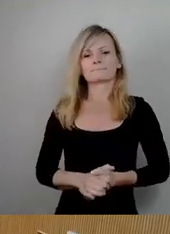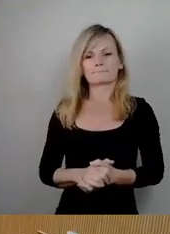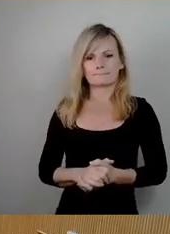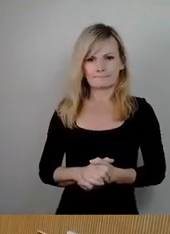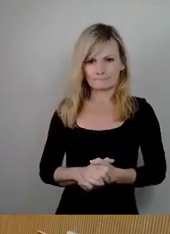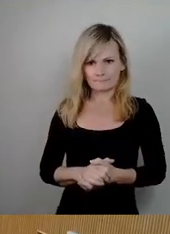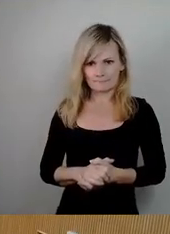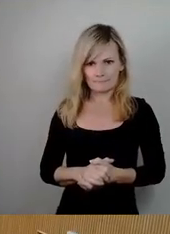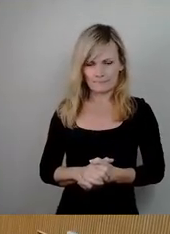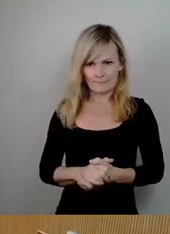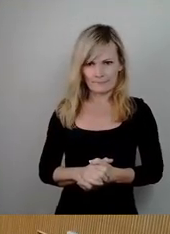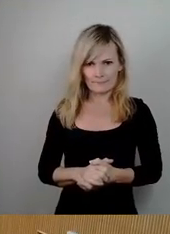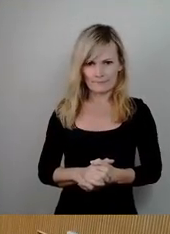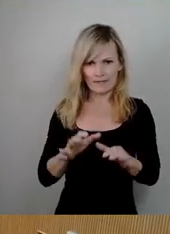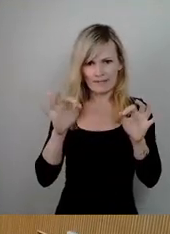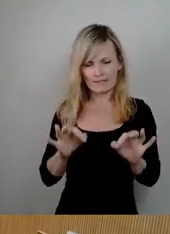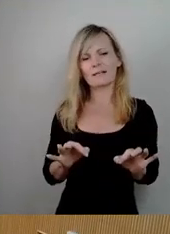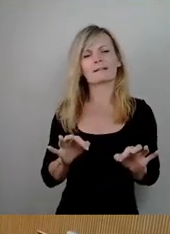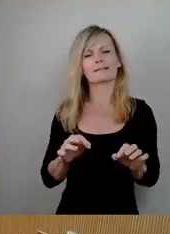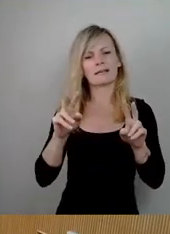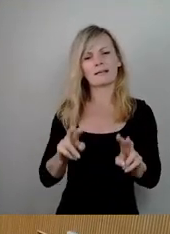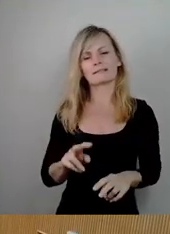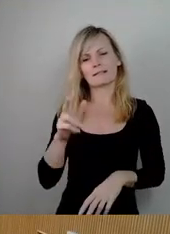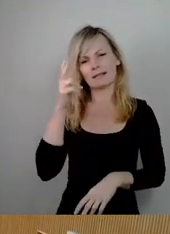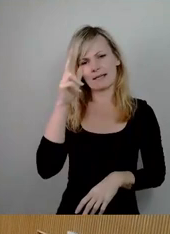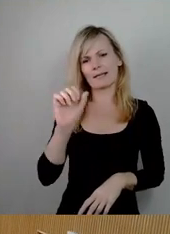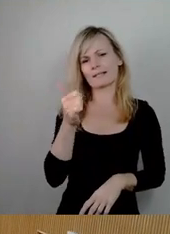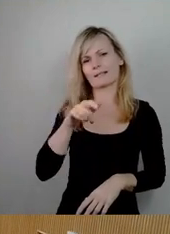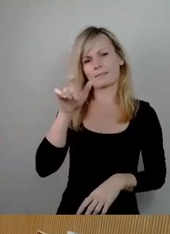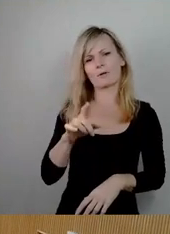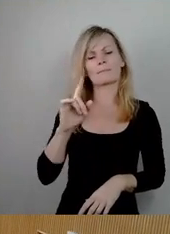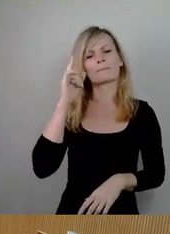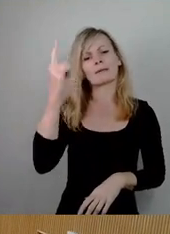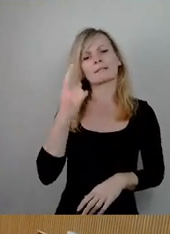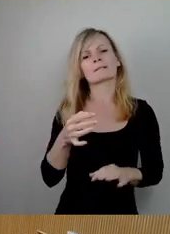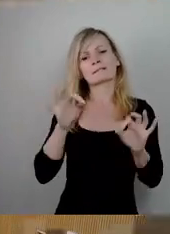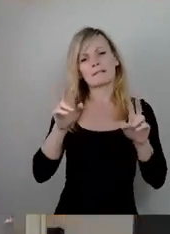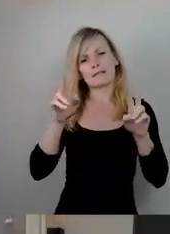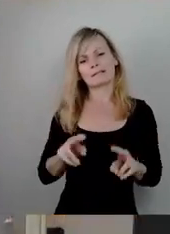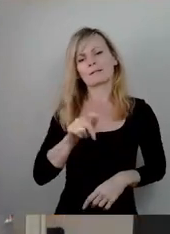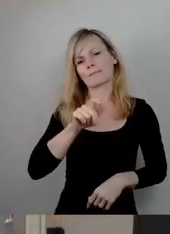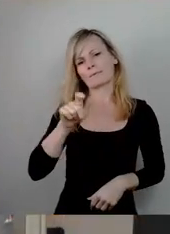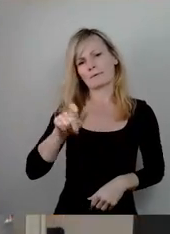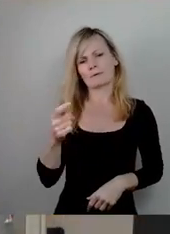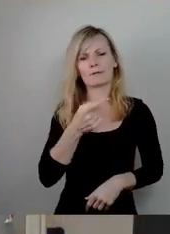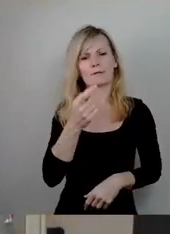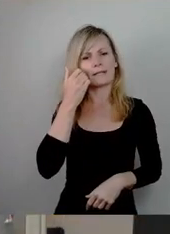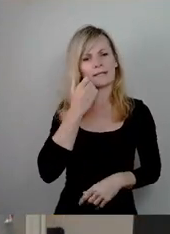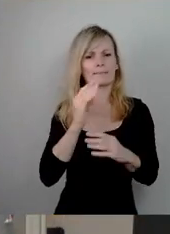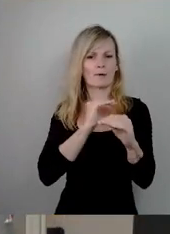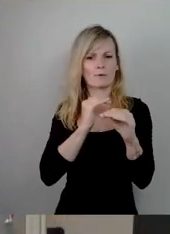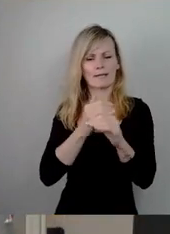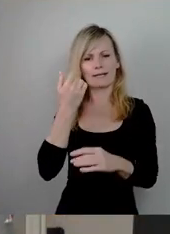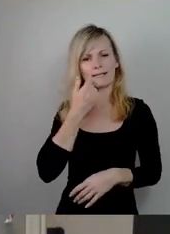Sehr geehrter Herr Erster Bürgermeister, sehr geehrte Bürgerinnen und Bürger, liebe Kolleginnen und Kollegen, liebe Frau Ape, Vielen Dank